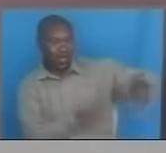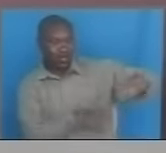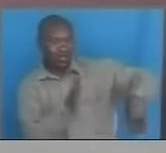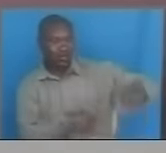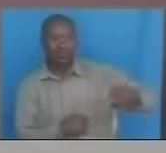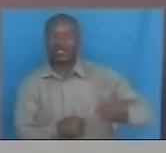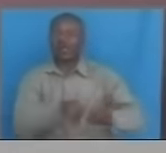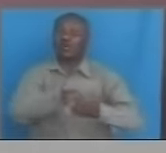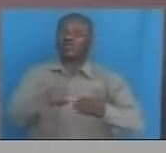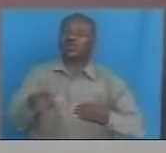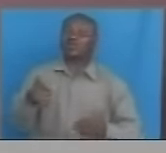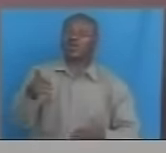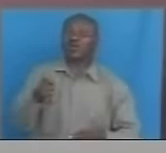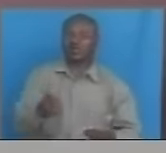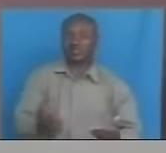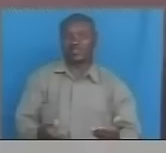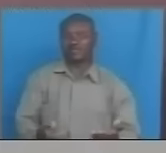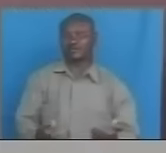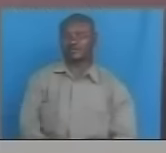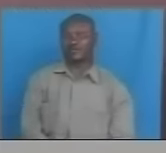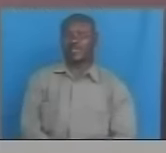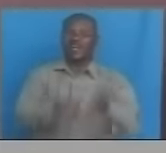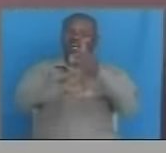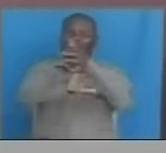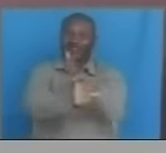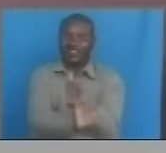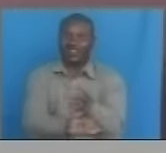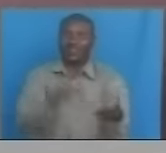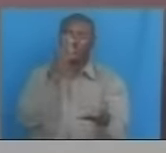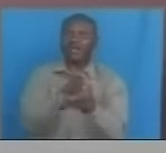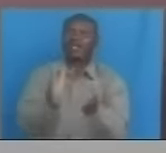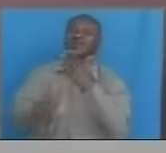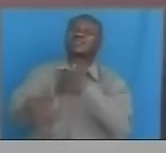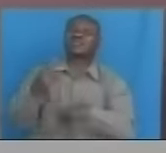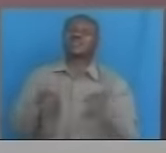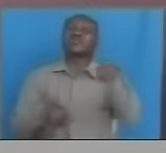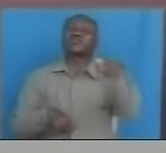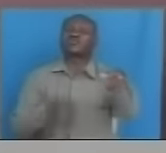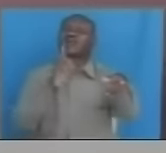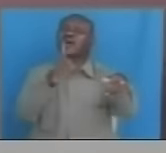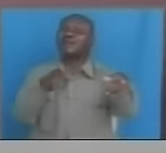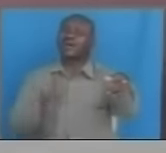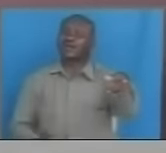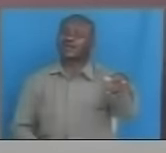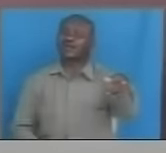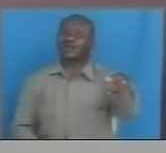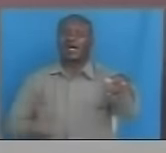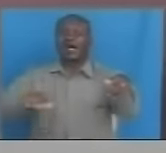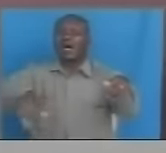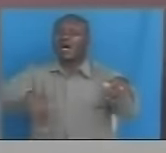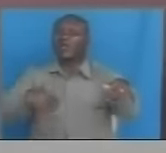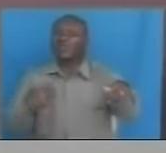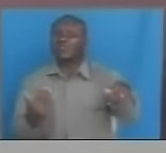kwa maendeleo yetu Rafiki wakweli wa serekali ni yule ambae Hata weza